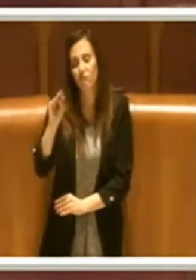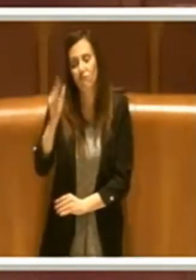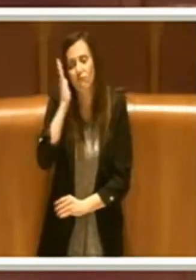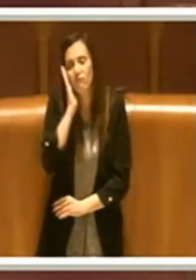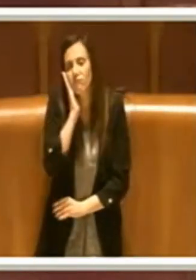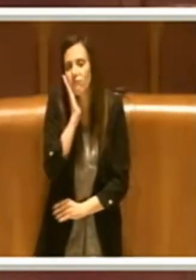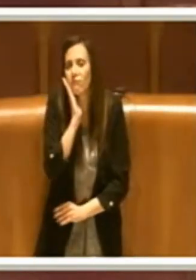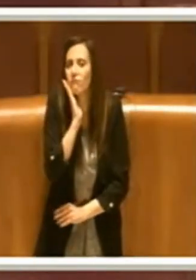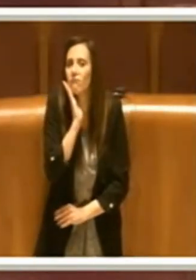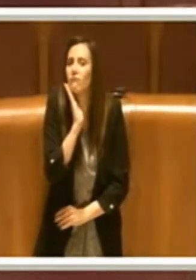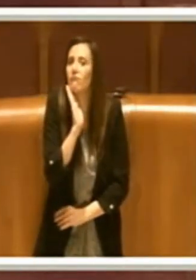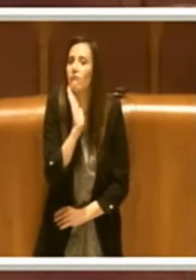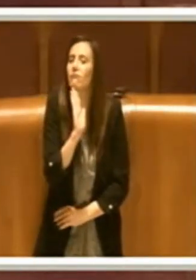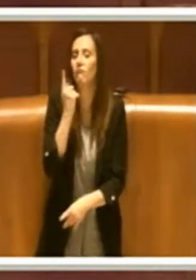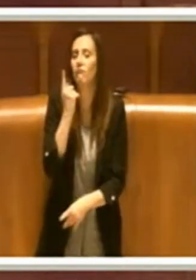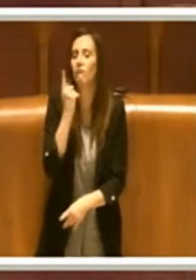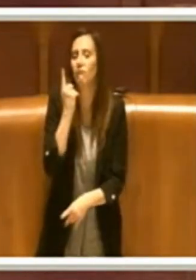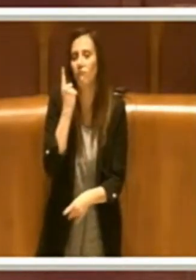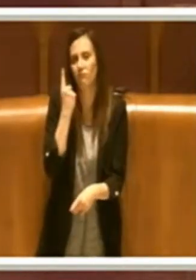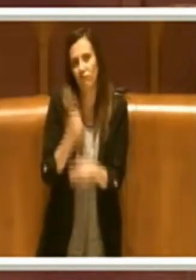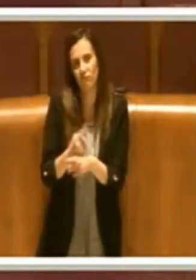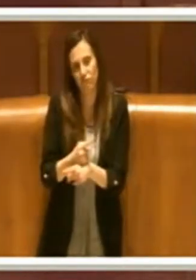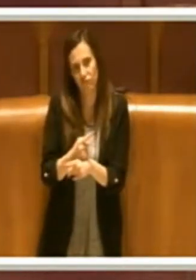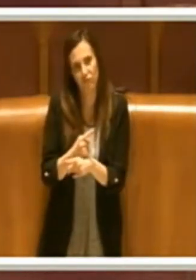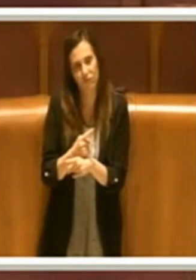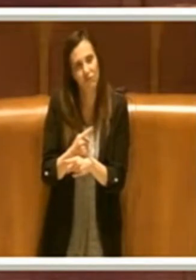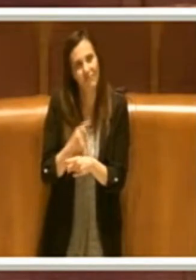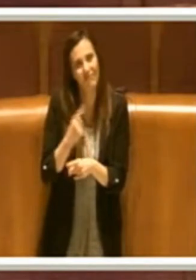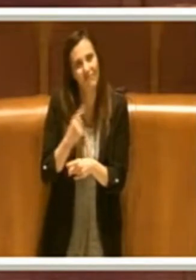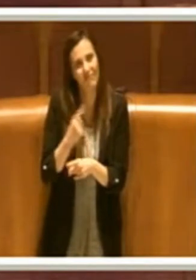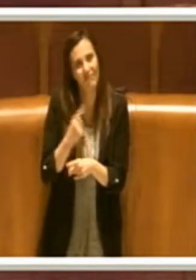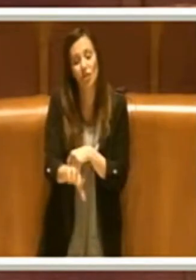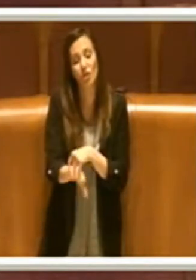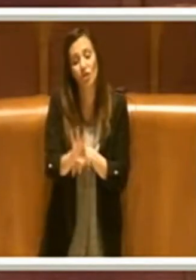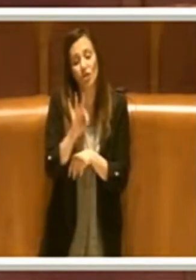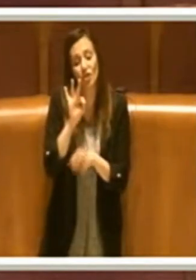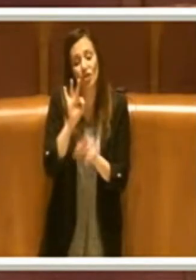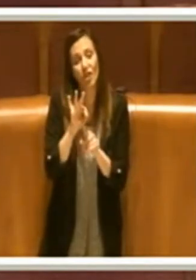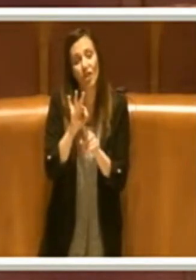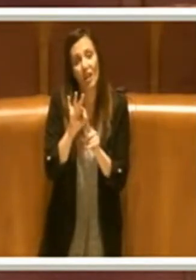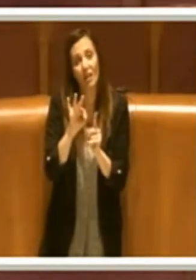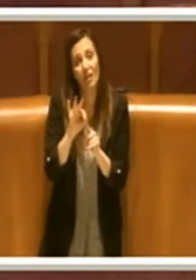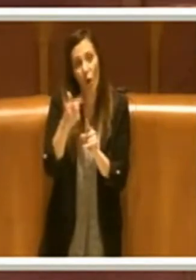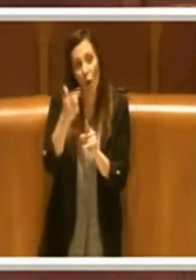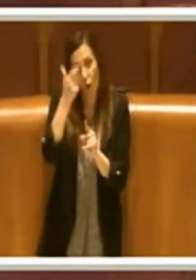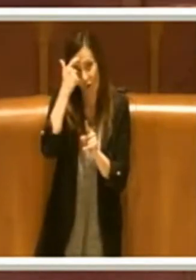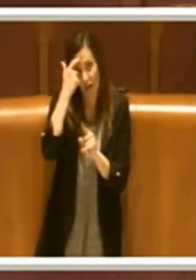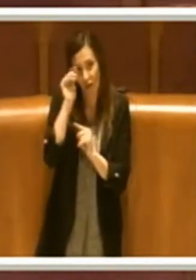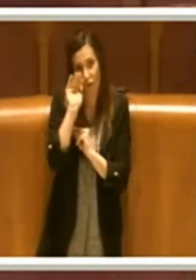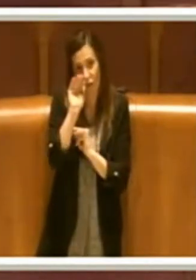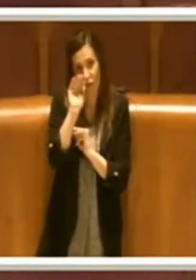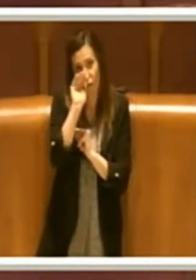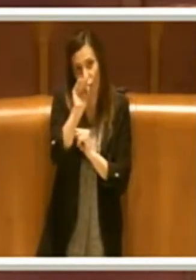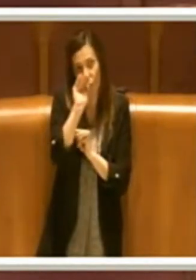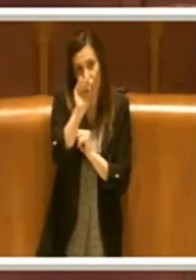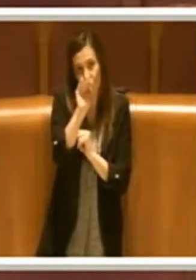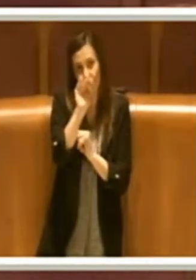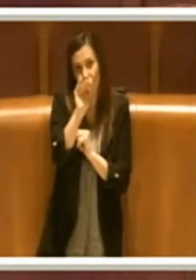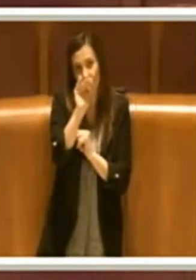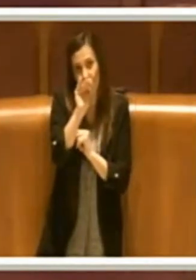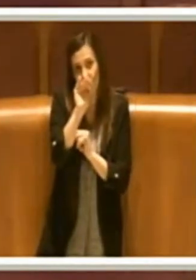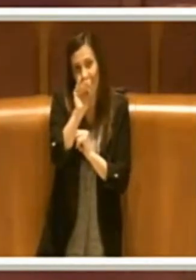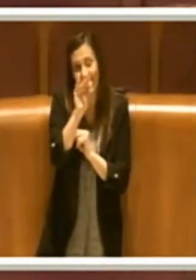faccia in modo che le scelte governative per il futuro possano essere